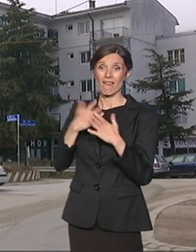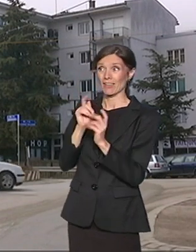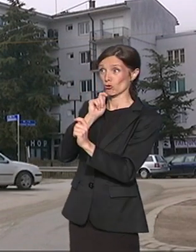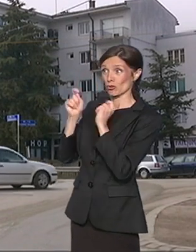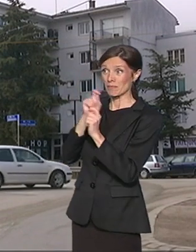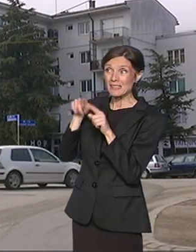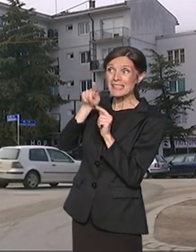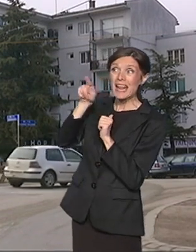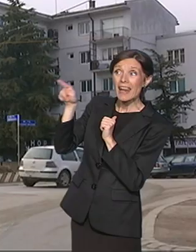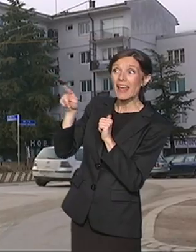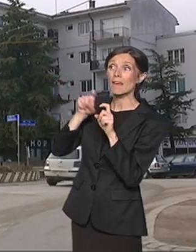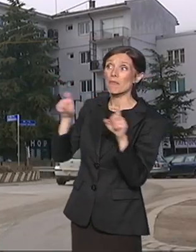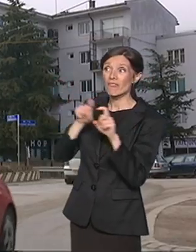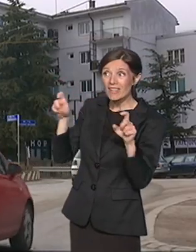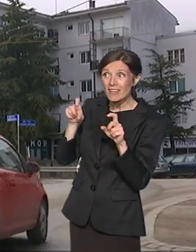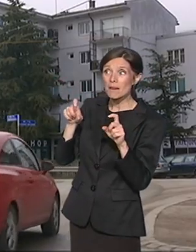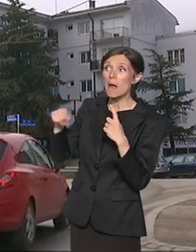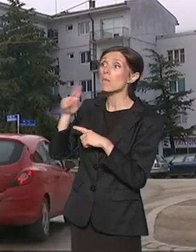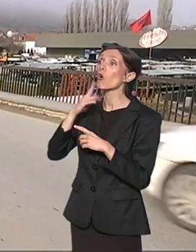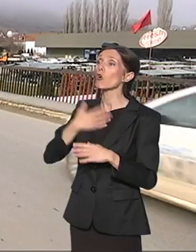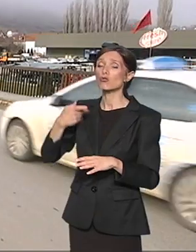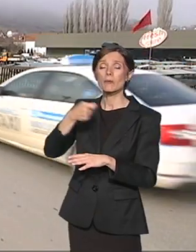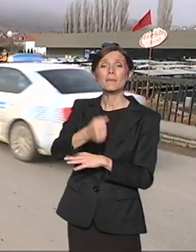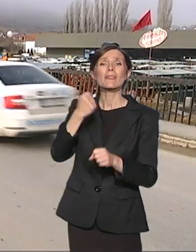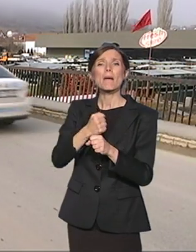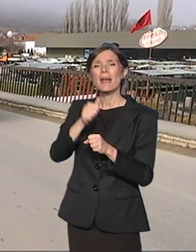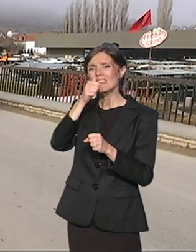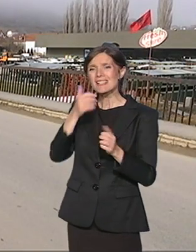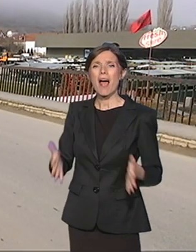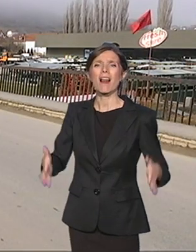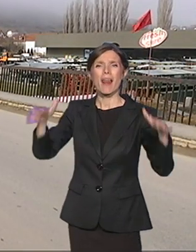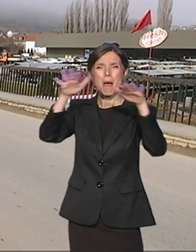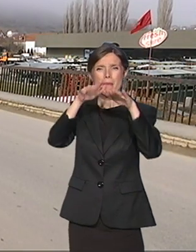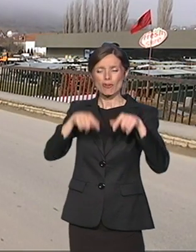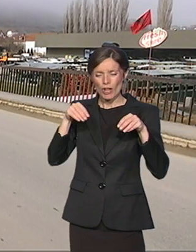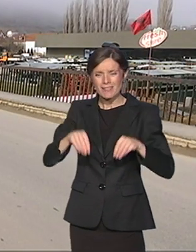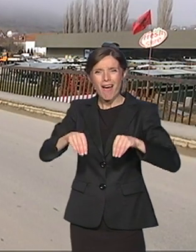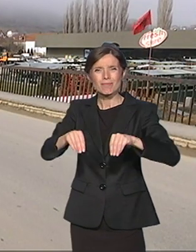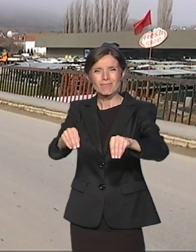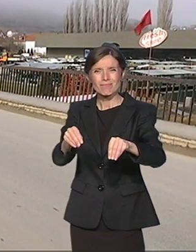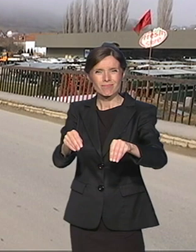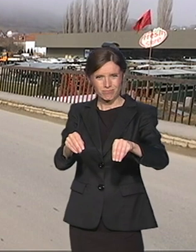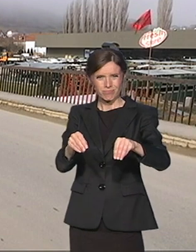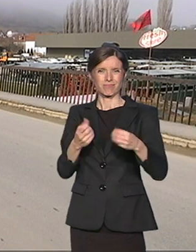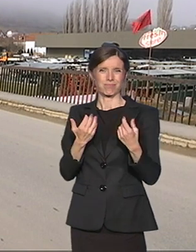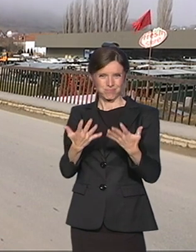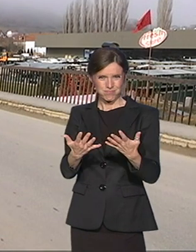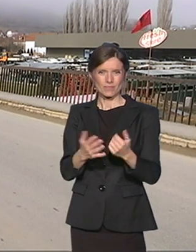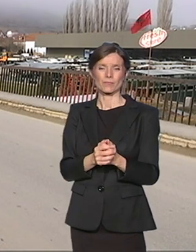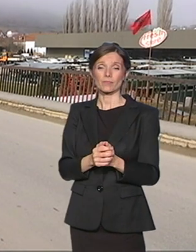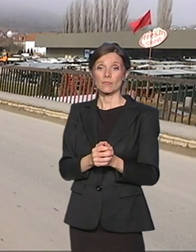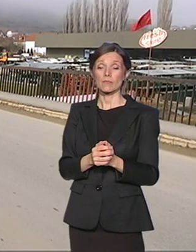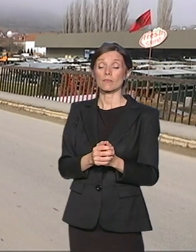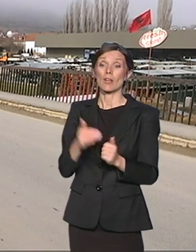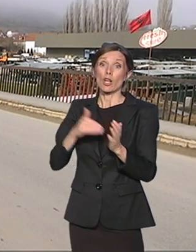potencijalnim investitorima po pitanju pokretanja staklene bašte koja je prerata bila funkcionalna. Još uvijek se